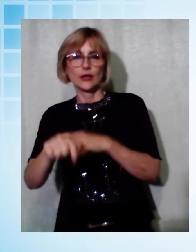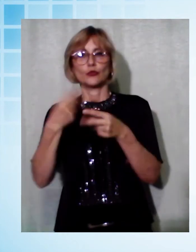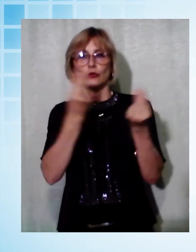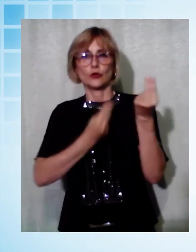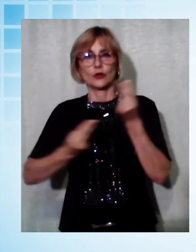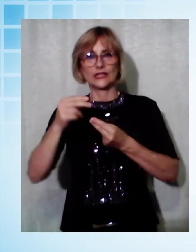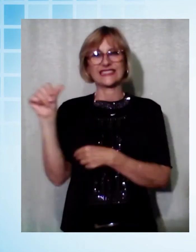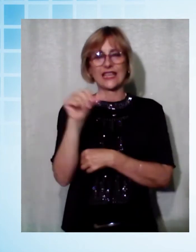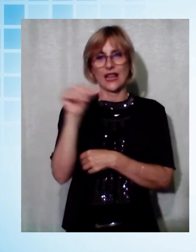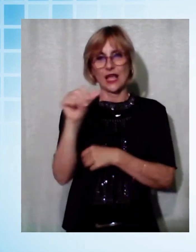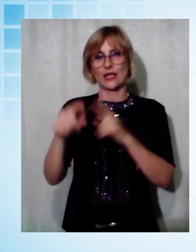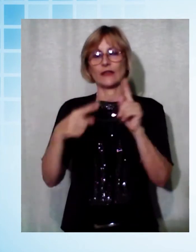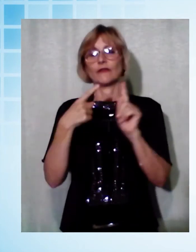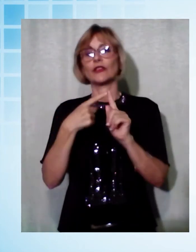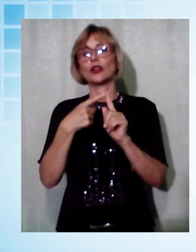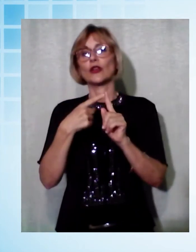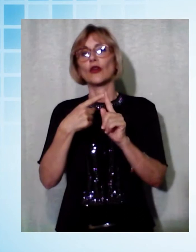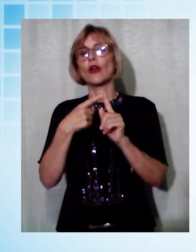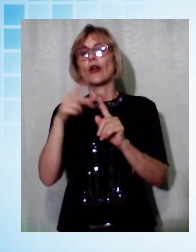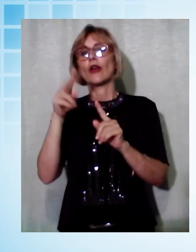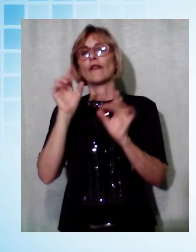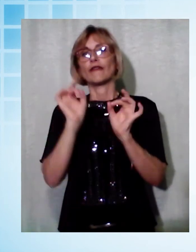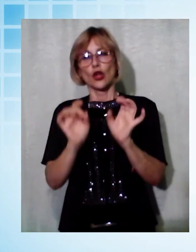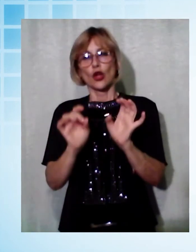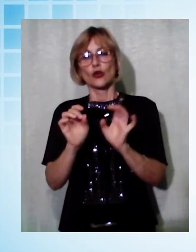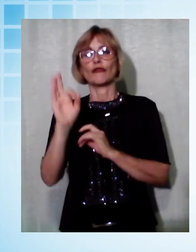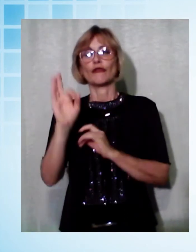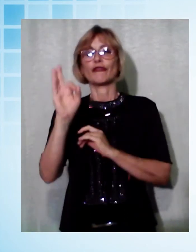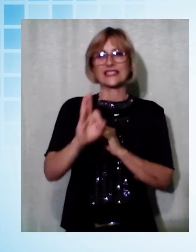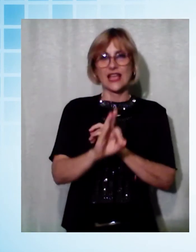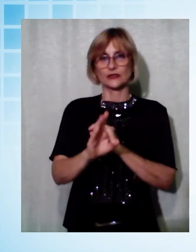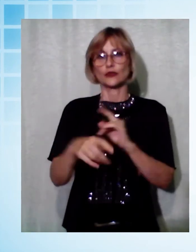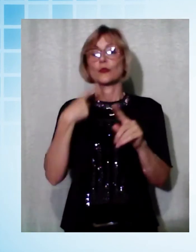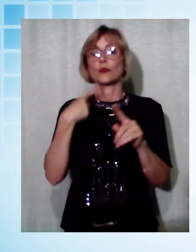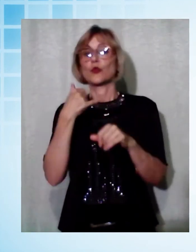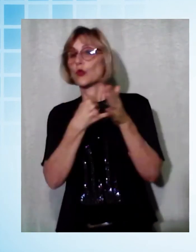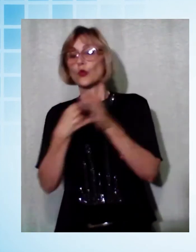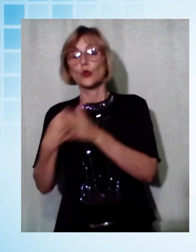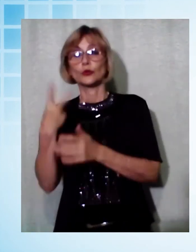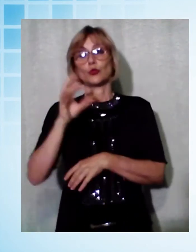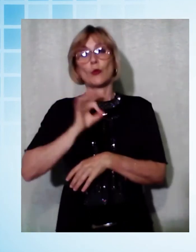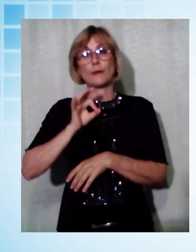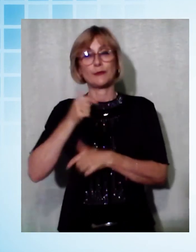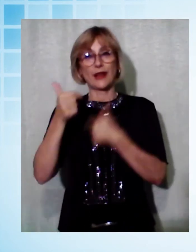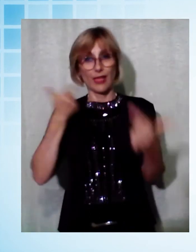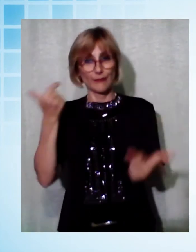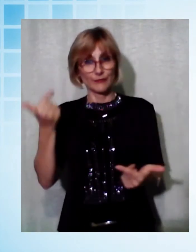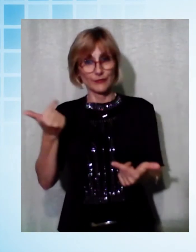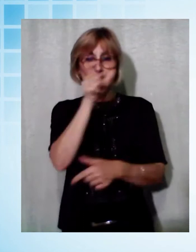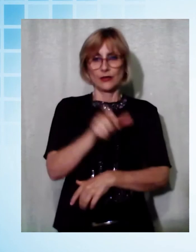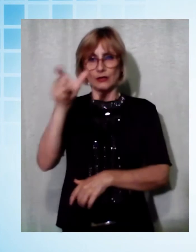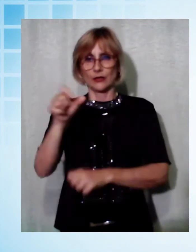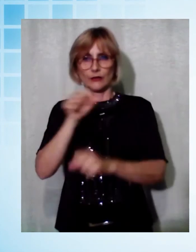fino al virologo Fabrizio Pregliasco. Ciliegina sulla torta la consegna di due premi a due illustri personaggi della